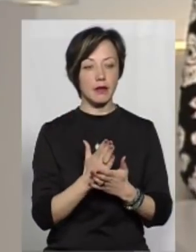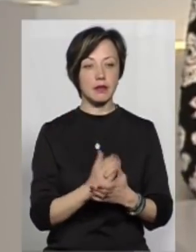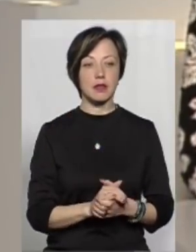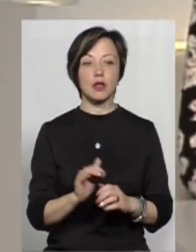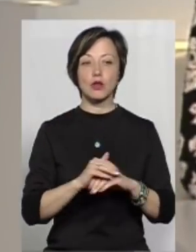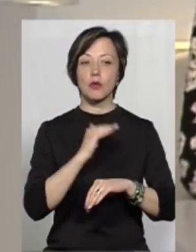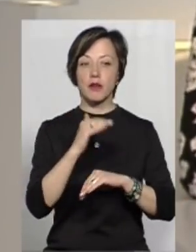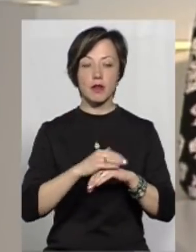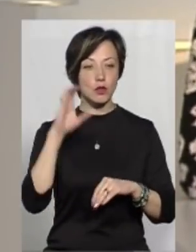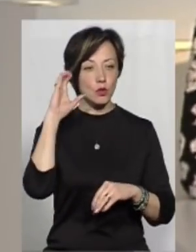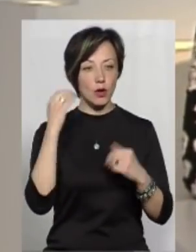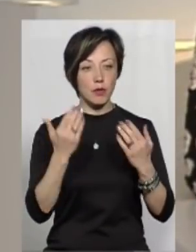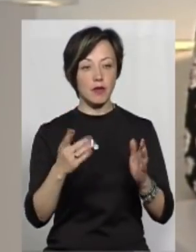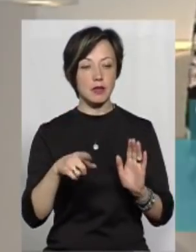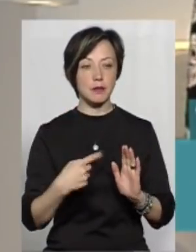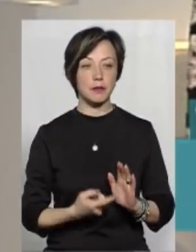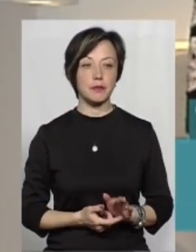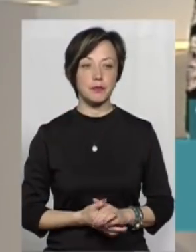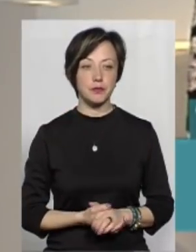Добрий вечір, слухаємо вас.